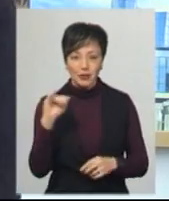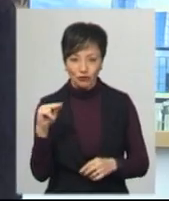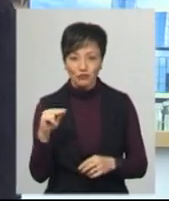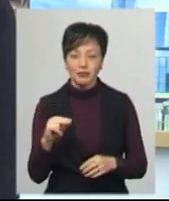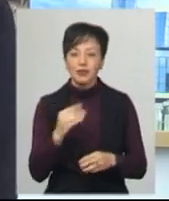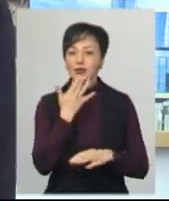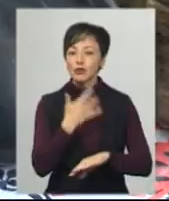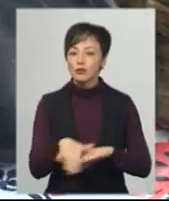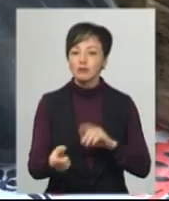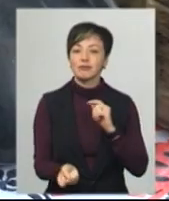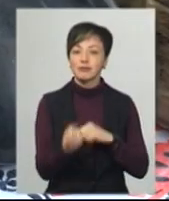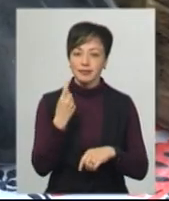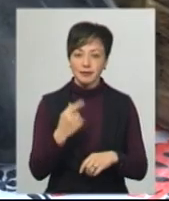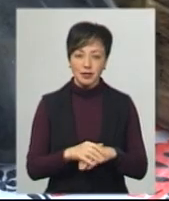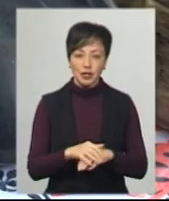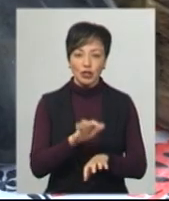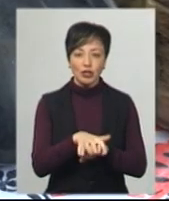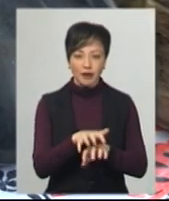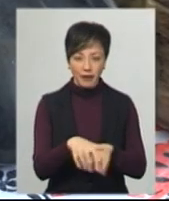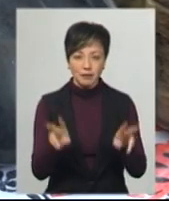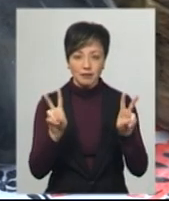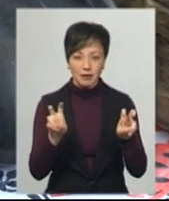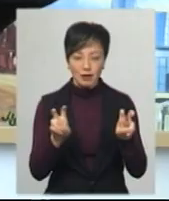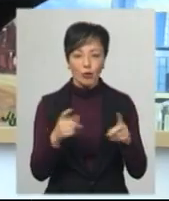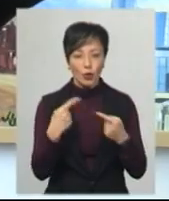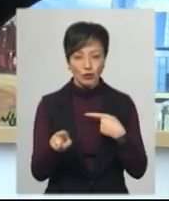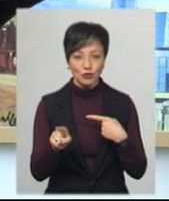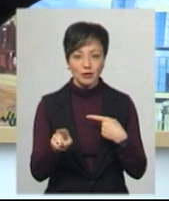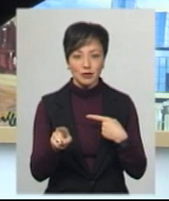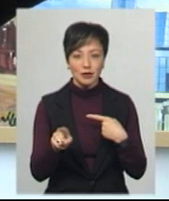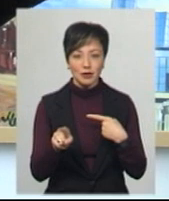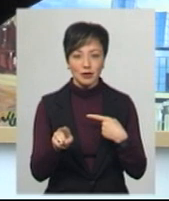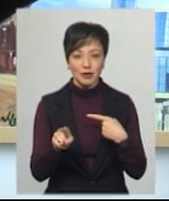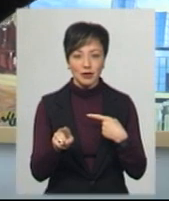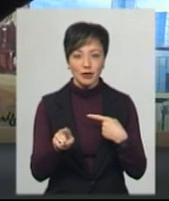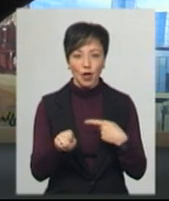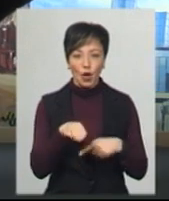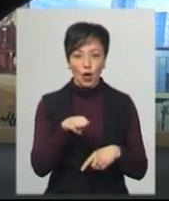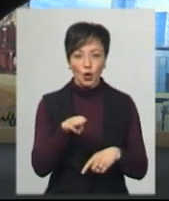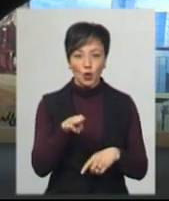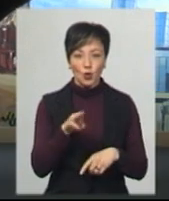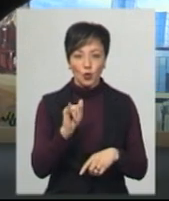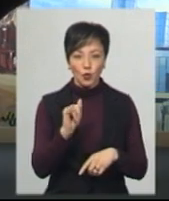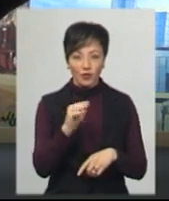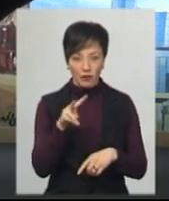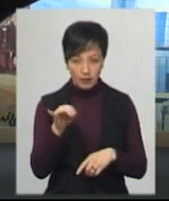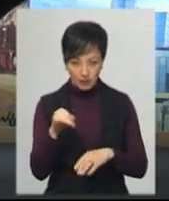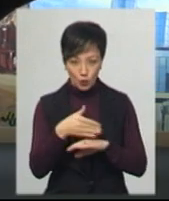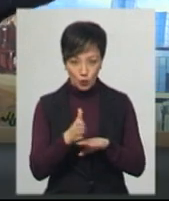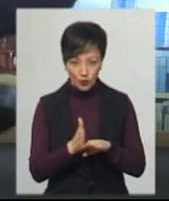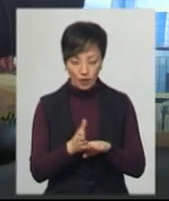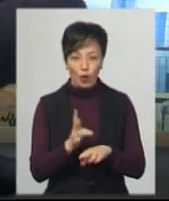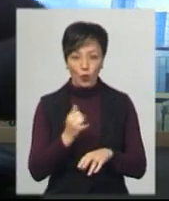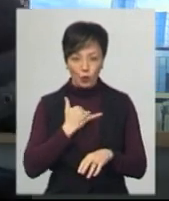іншомовне походження. Черевики також можуть називатися по-іншому. Це туфлі, так, але